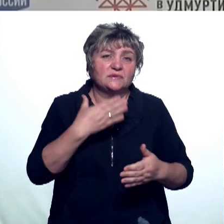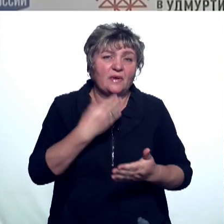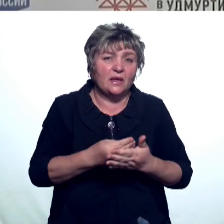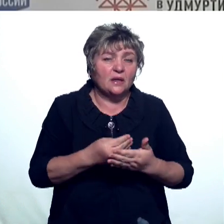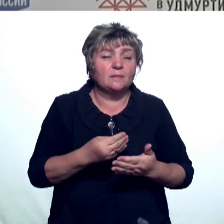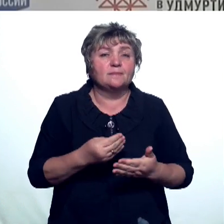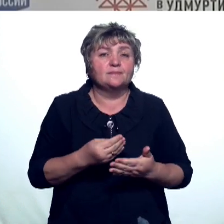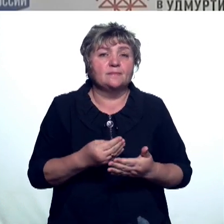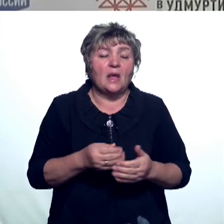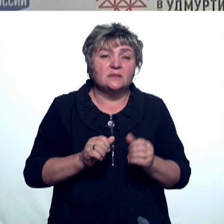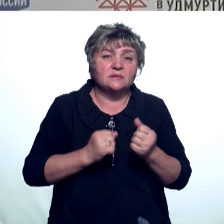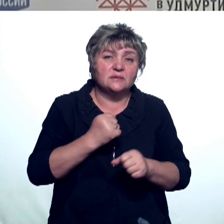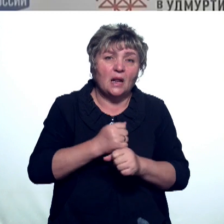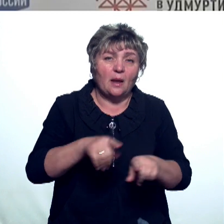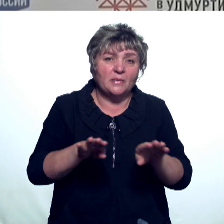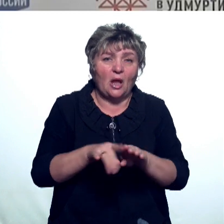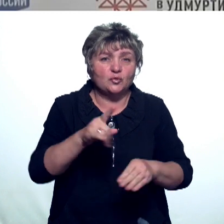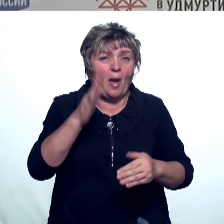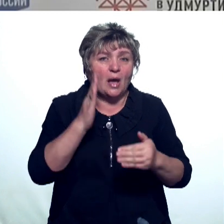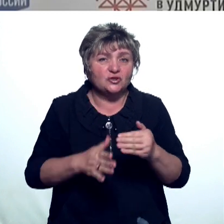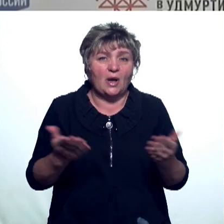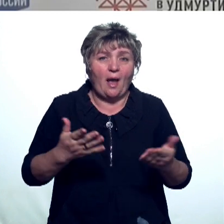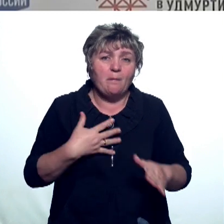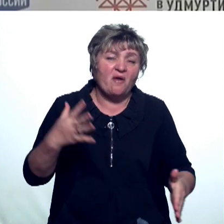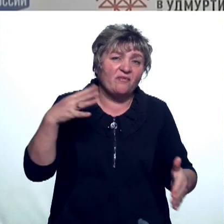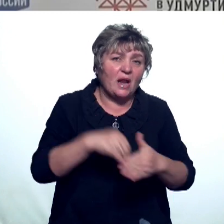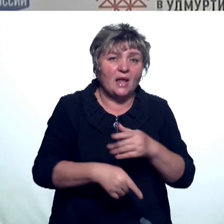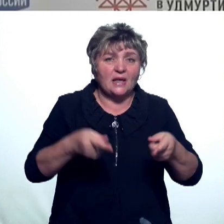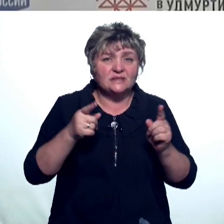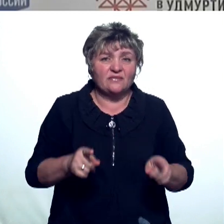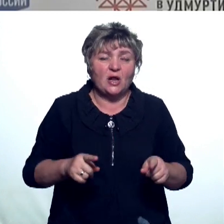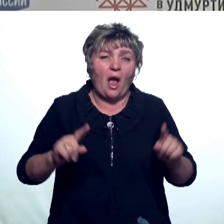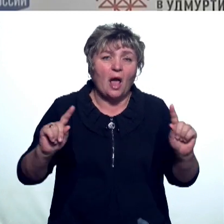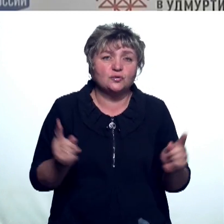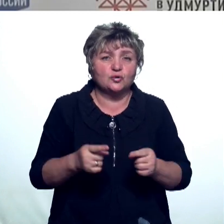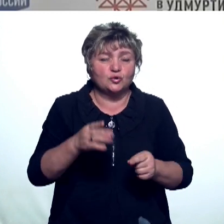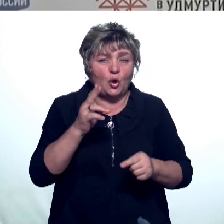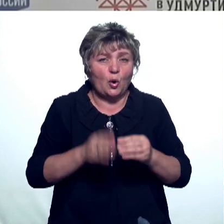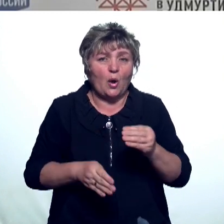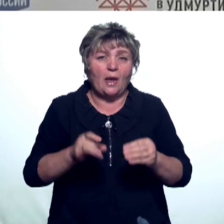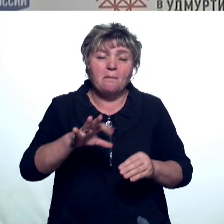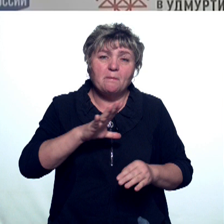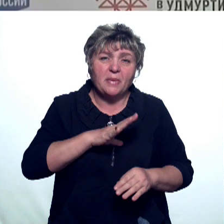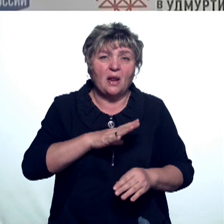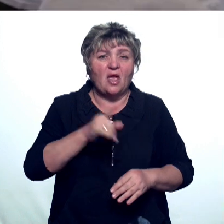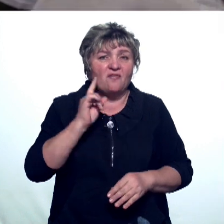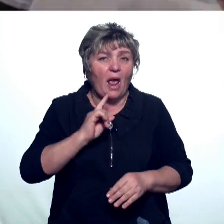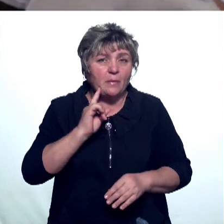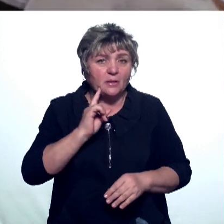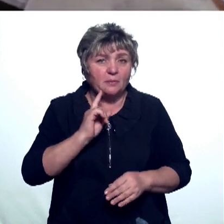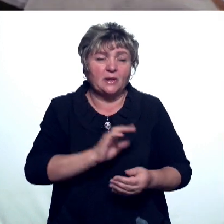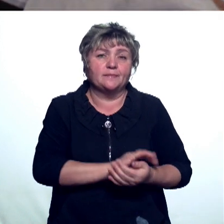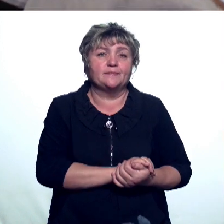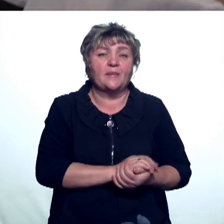И вот сделаем так, чтобы те ограничения, которые мы ввели, они действительно имели такой краткосрочный характер и были временными.